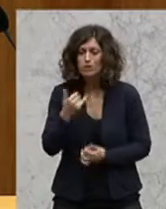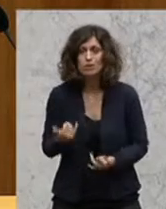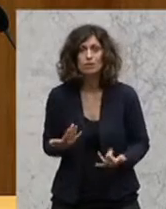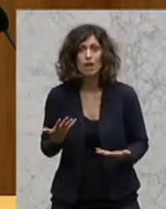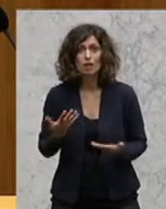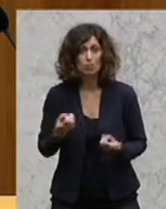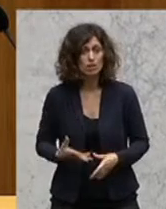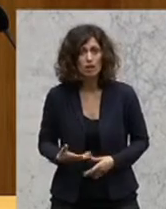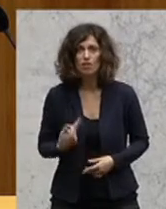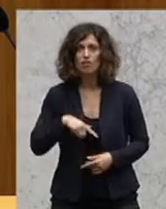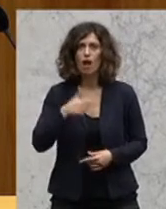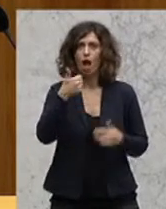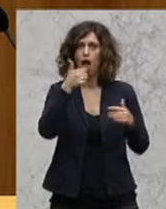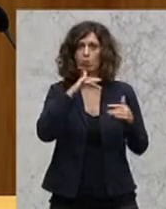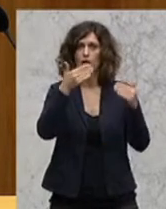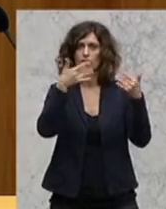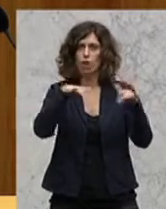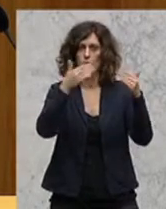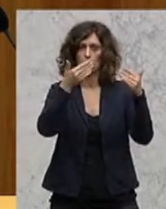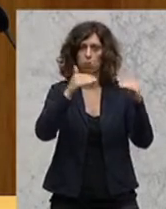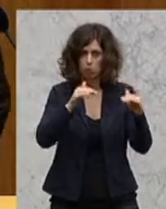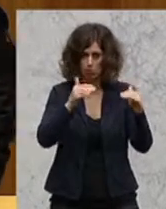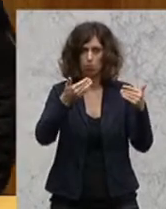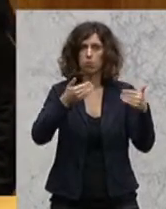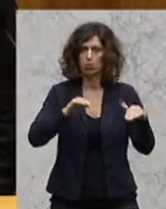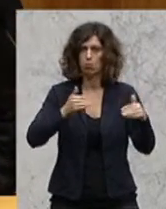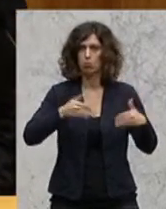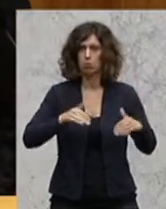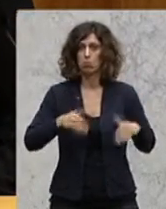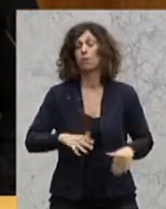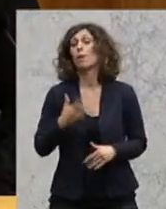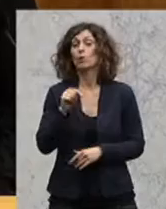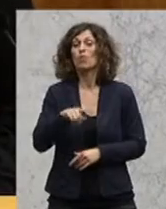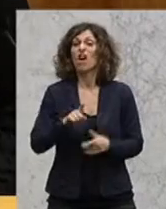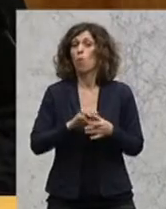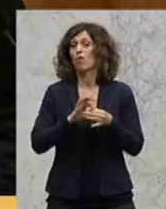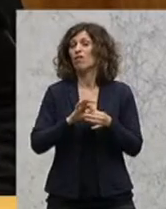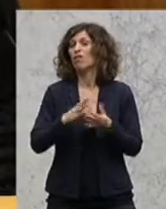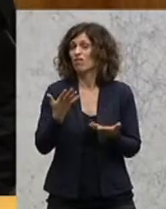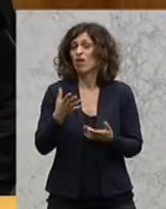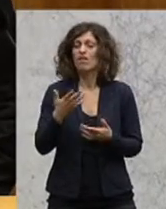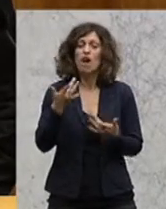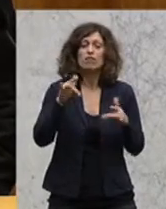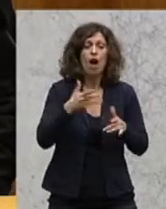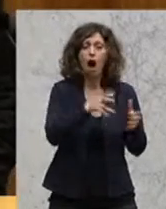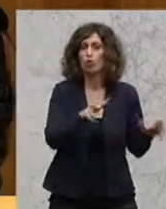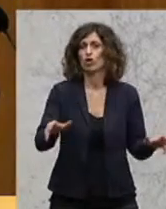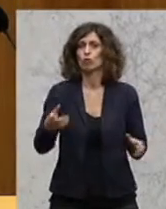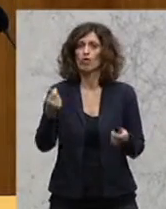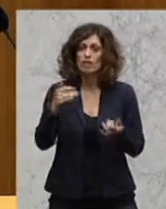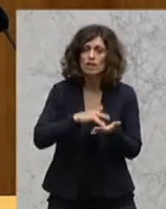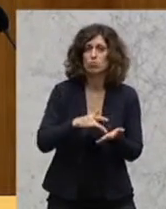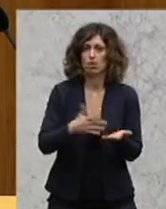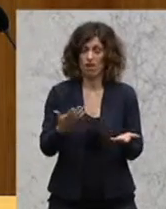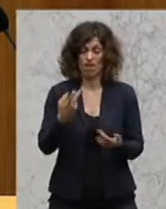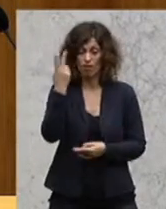Jedes Jahr ein Platz verloren gegangen. Und das hängt natürlich auch mit der Ausstattung zusammen. Und ja, wenn die Bundesregierung